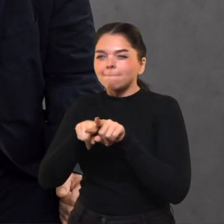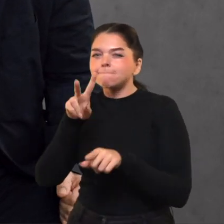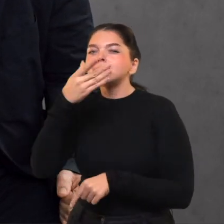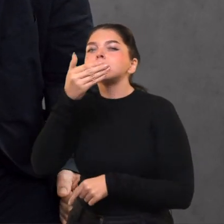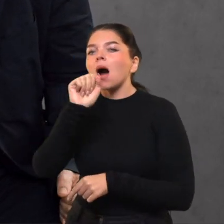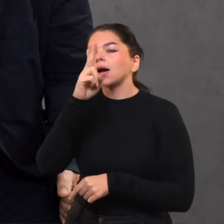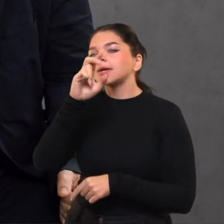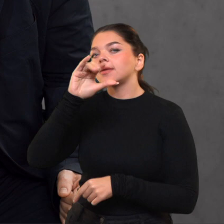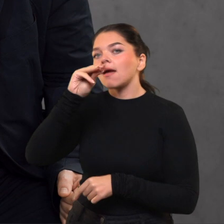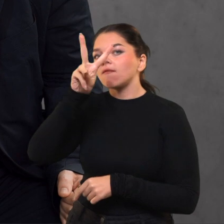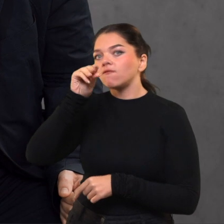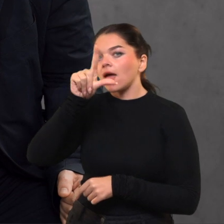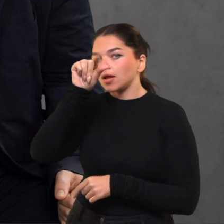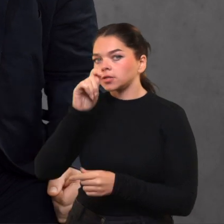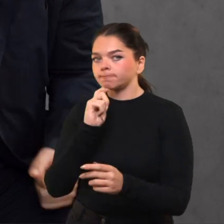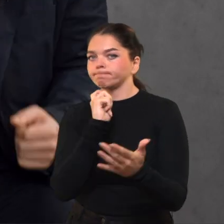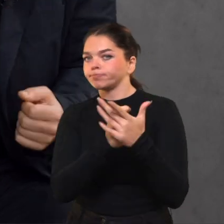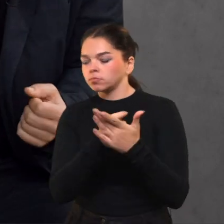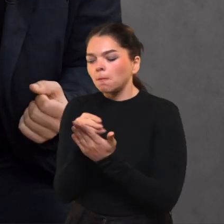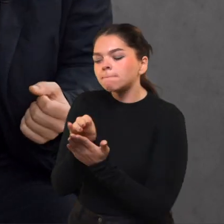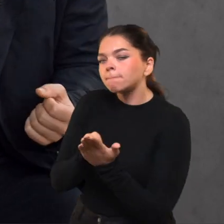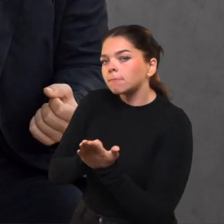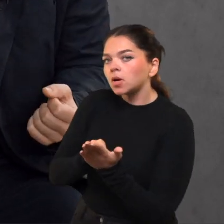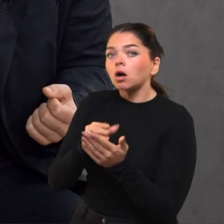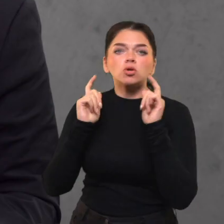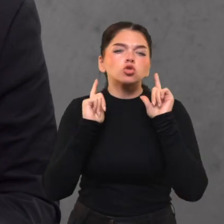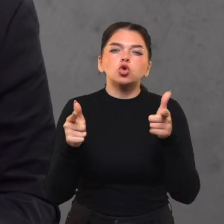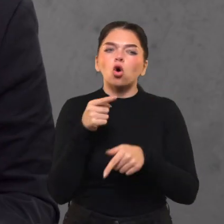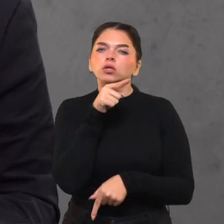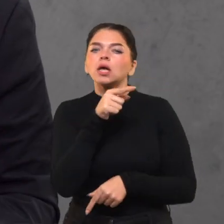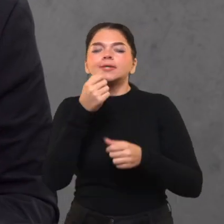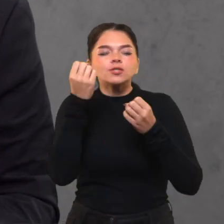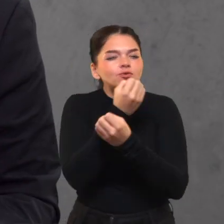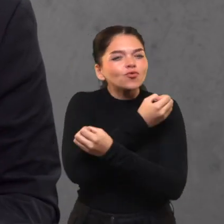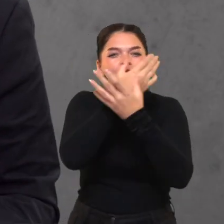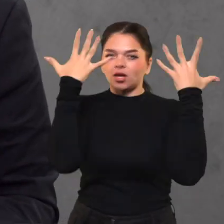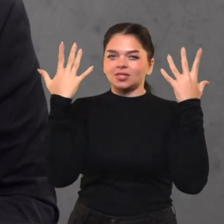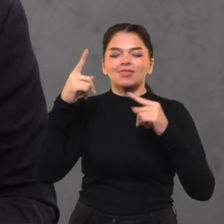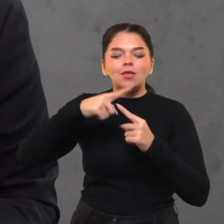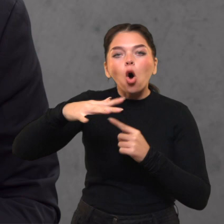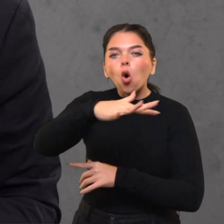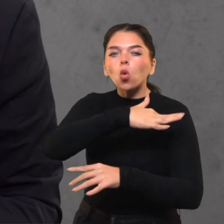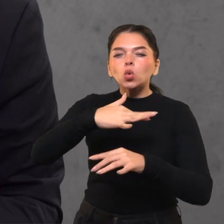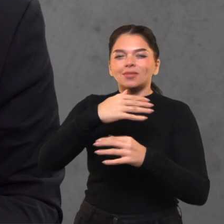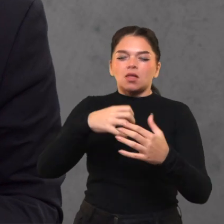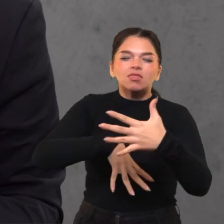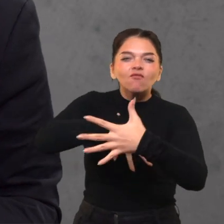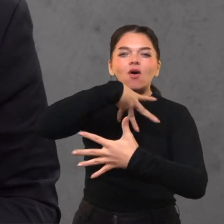makėvelių makėvelis. Bet tai iš tiesų buvo šviesos, tautiškumo,